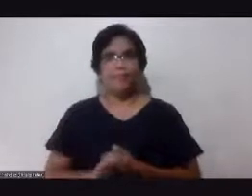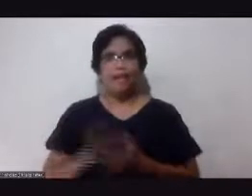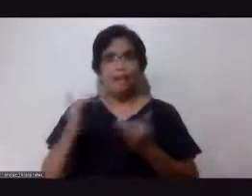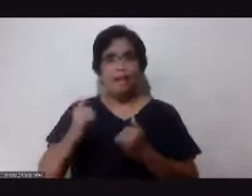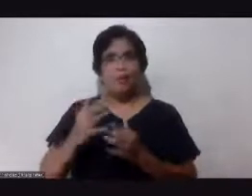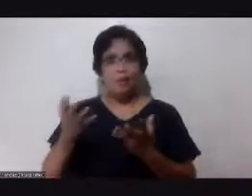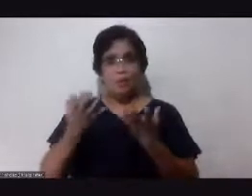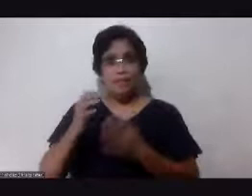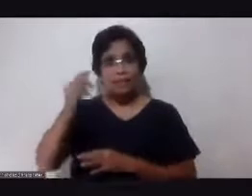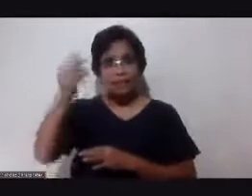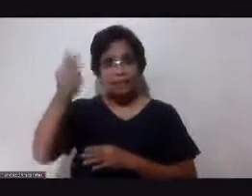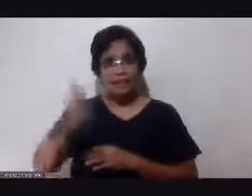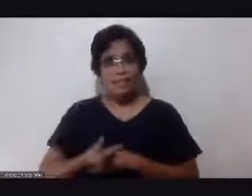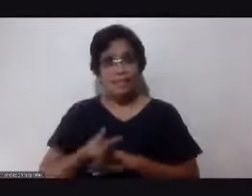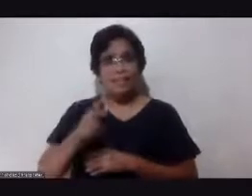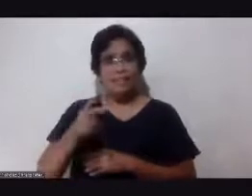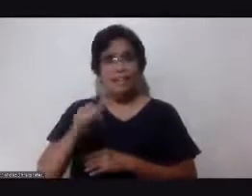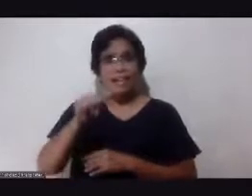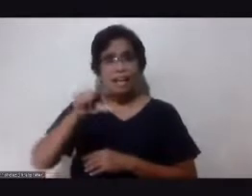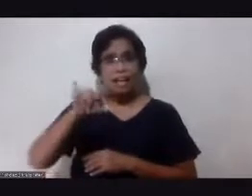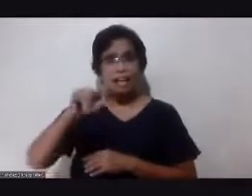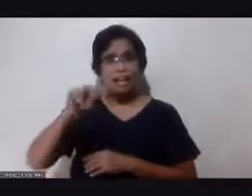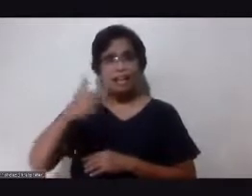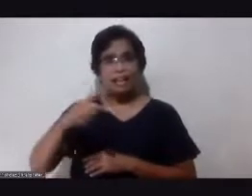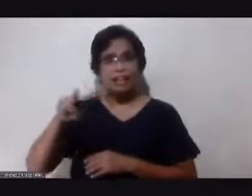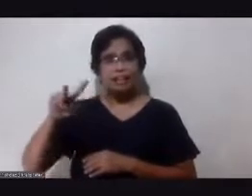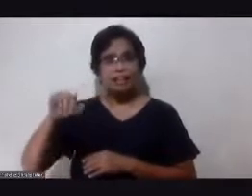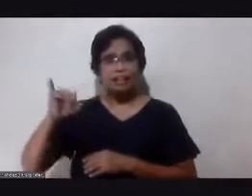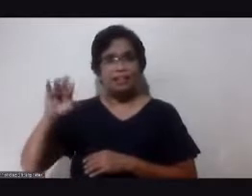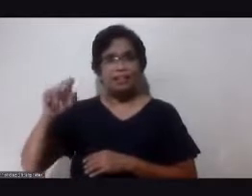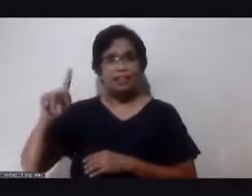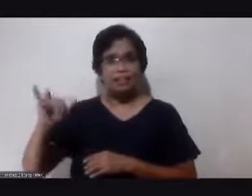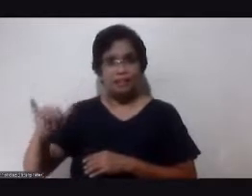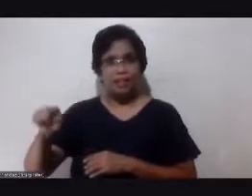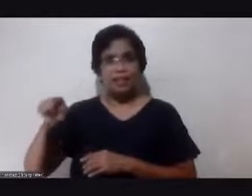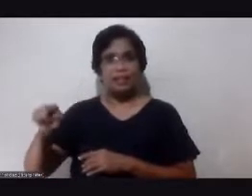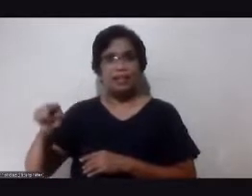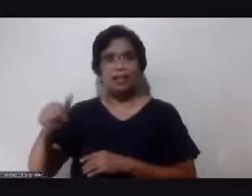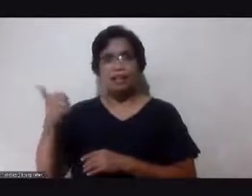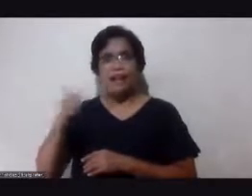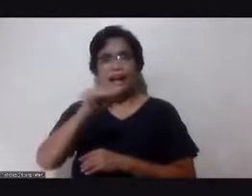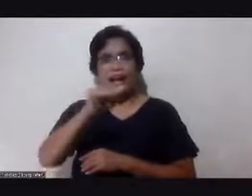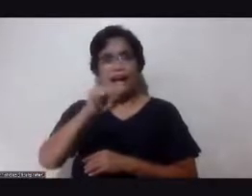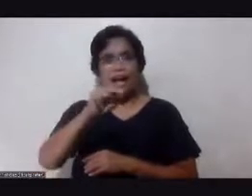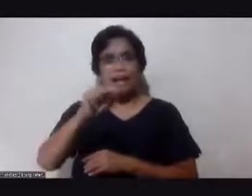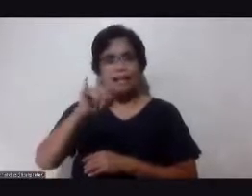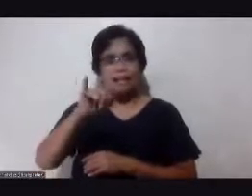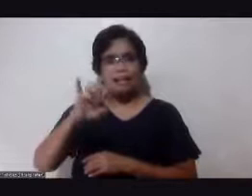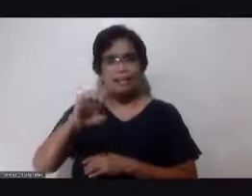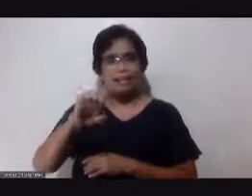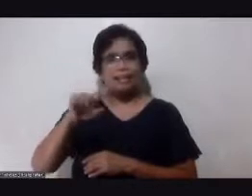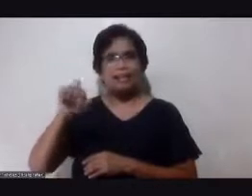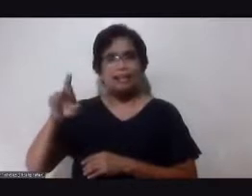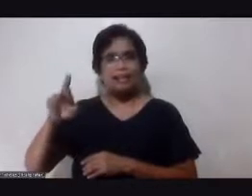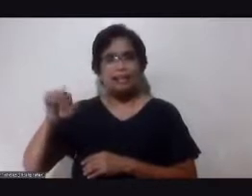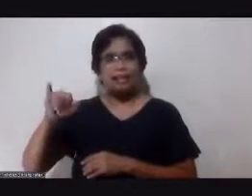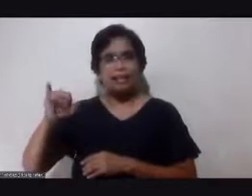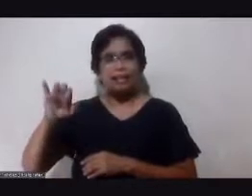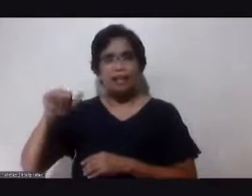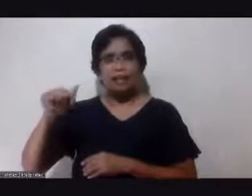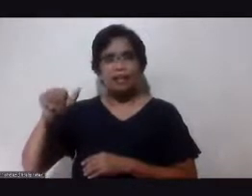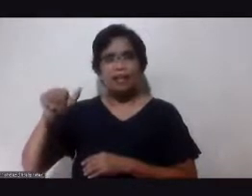Vicky, no? Yeah. Si... Ah... Sister Annie Rachel, nakikinig na sa atin. Si Sister Nieves